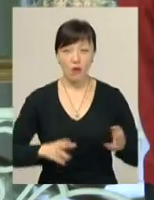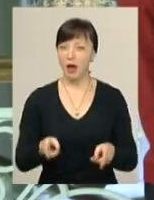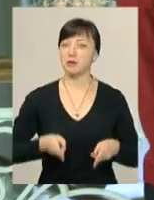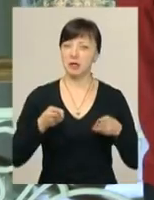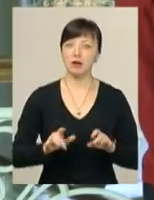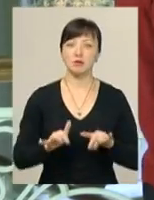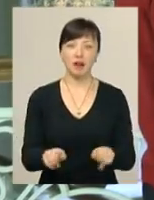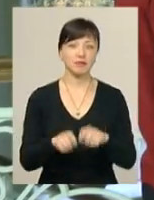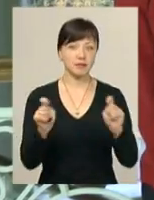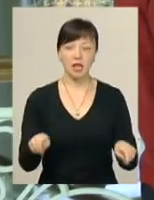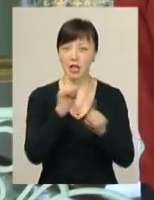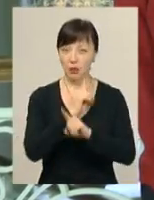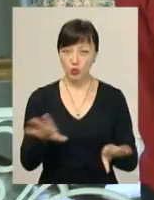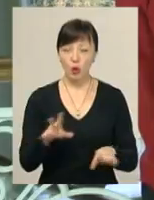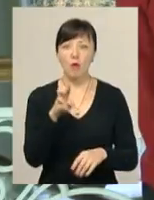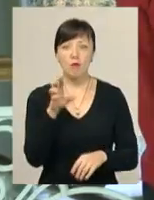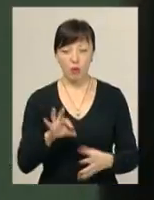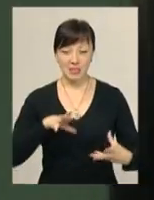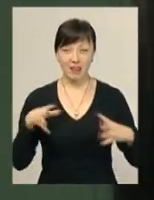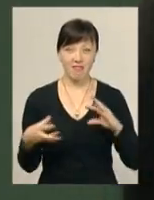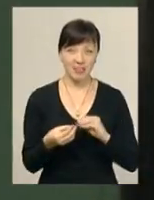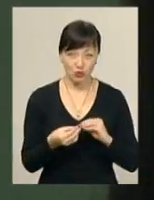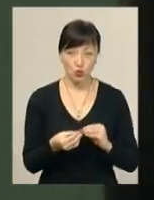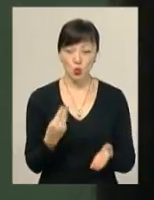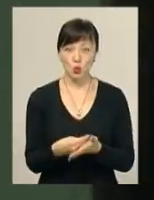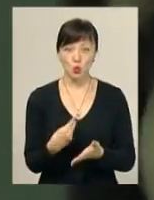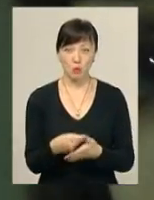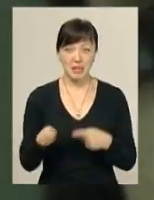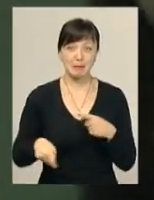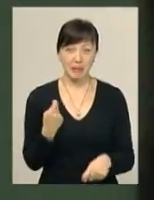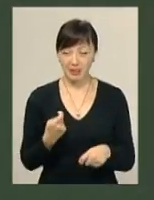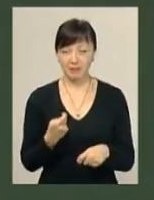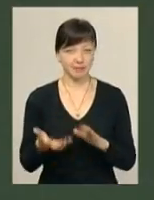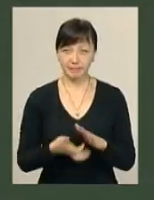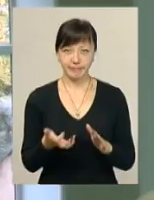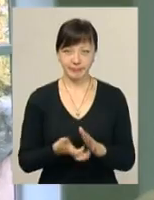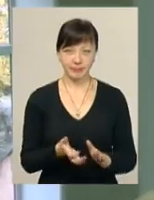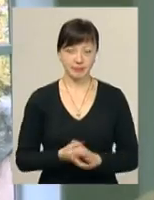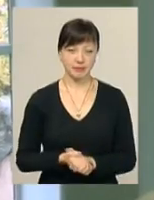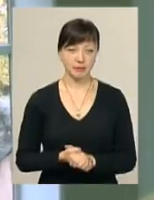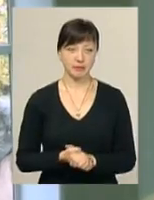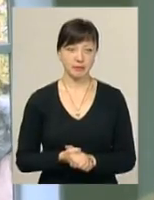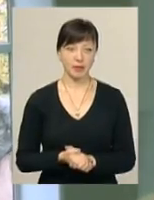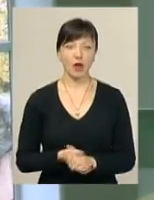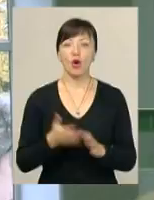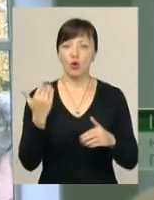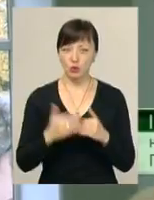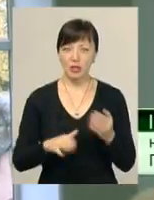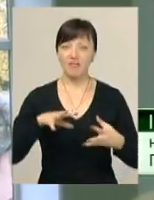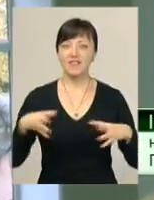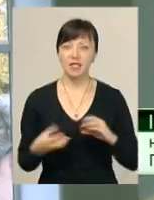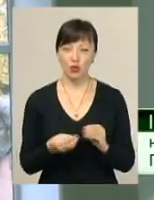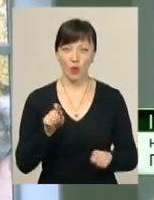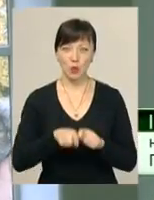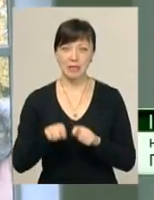провадження не відкриватимуть, бо за висновком екологів сума збитків для цього недостатня. Вже надійшов висновок з